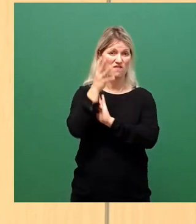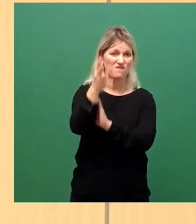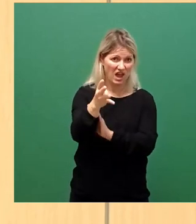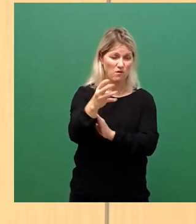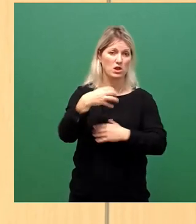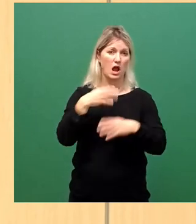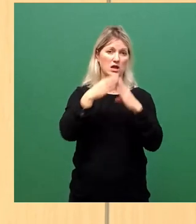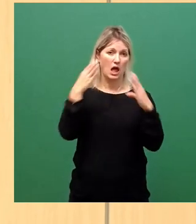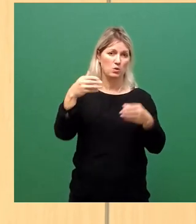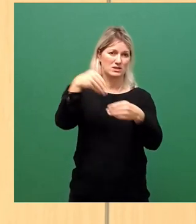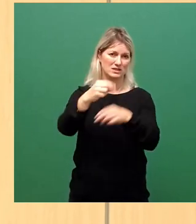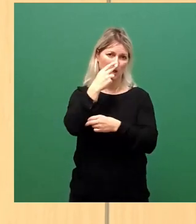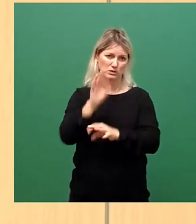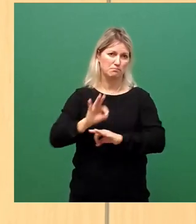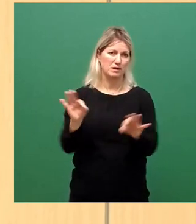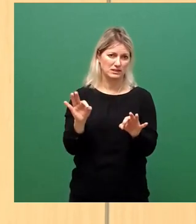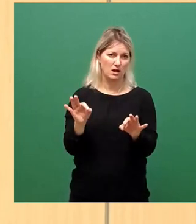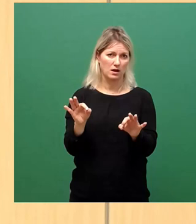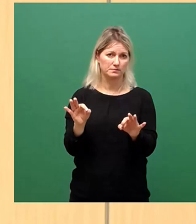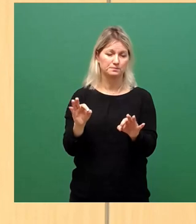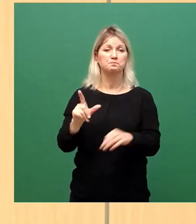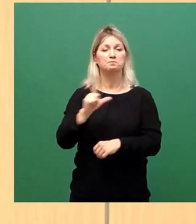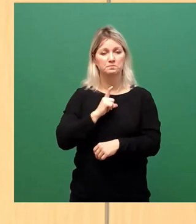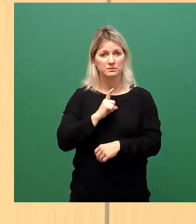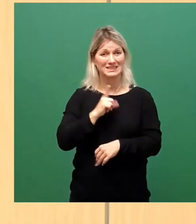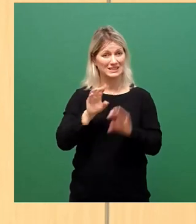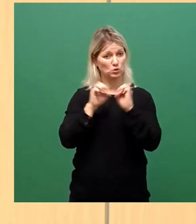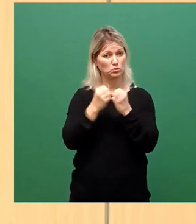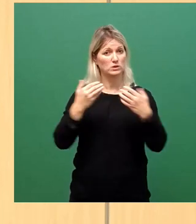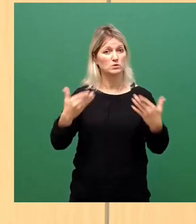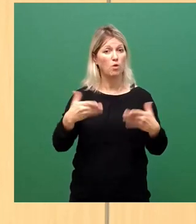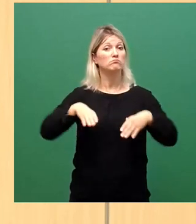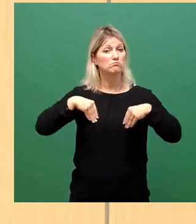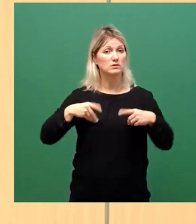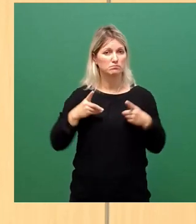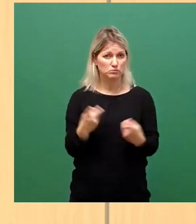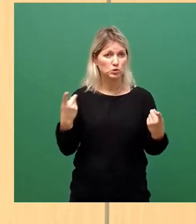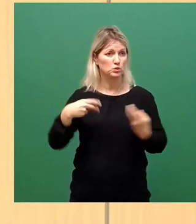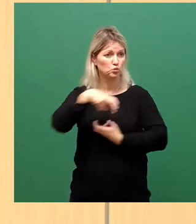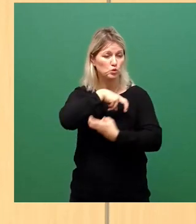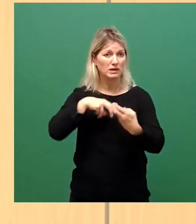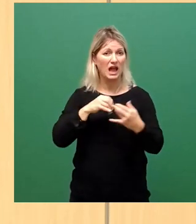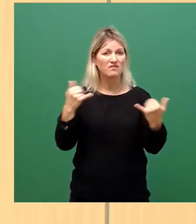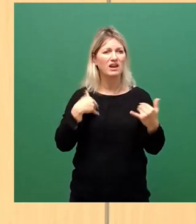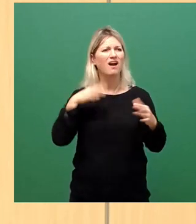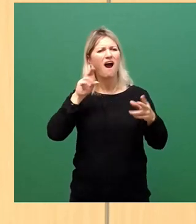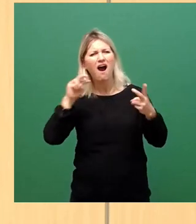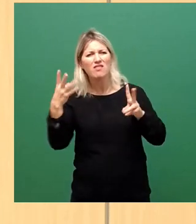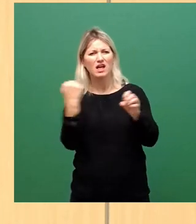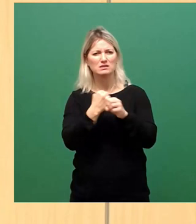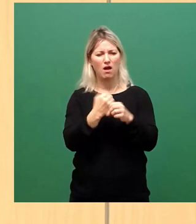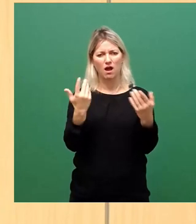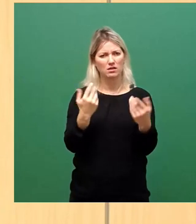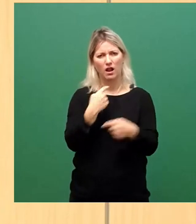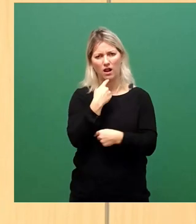führen. Mit dieser Situation müssen wir entsprechend umgehen. Irgendetwas anderes zu suggerieren, ist unehrlich. Aber Verbote, die nicht